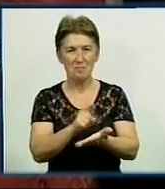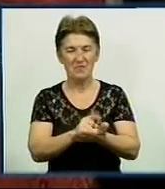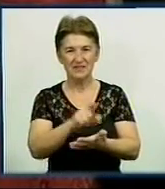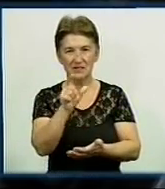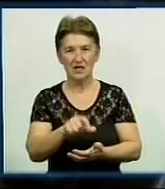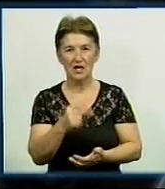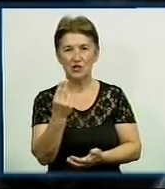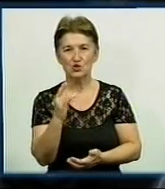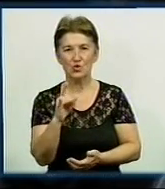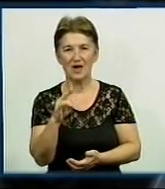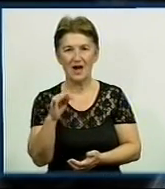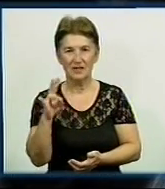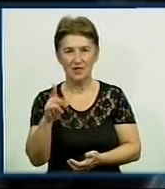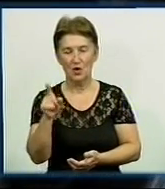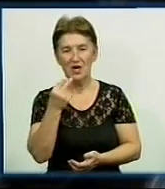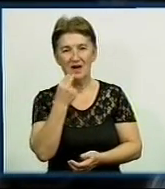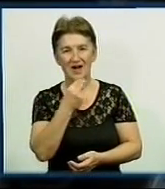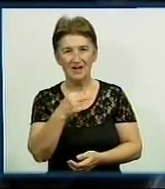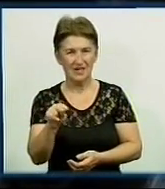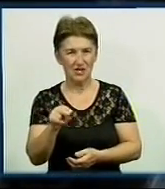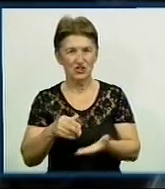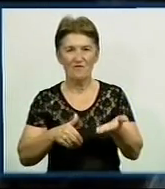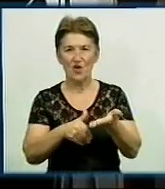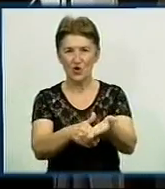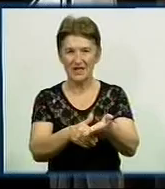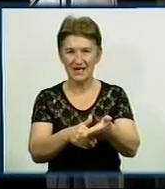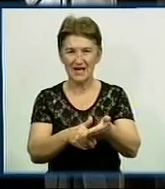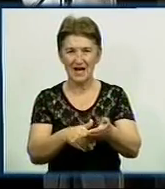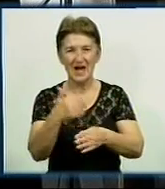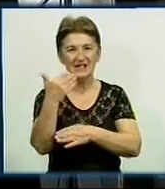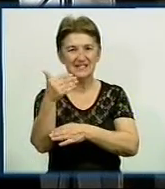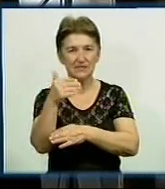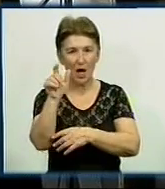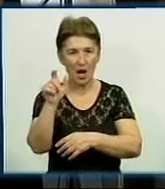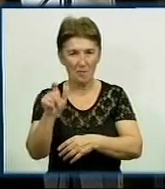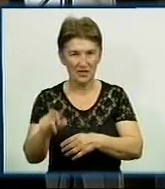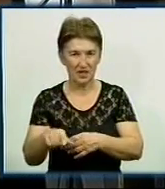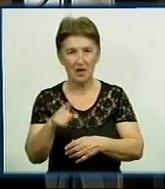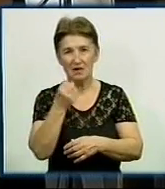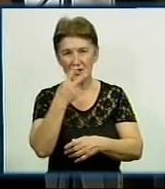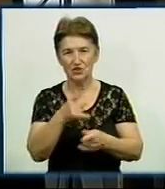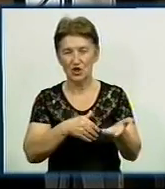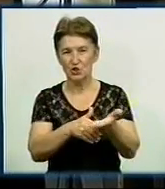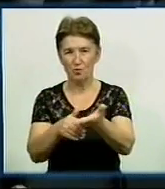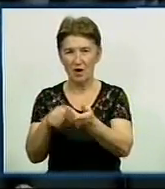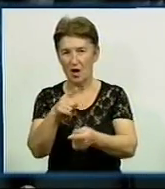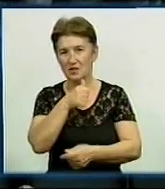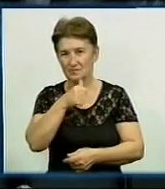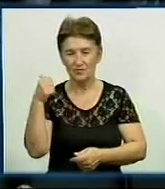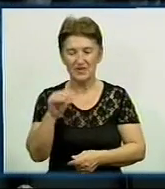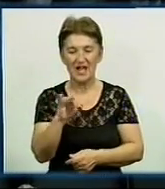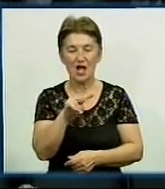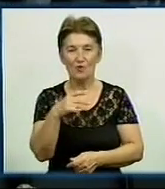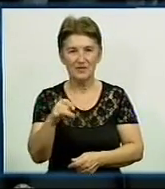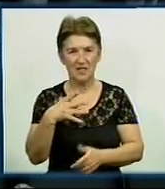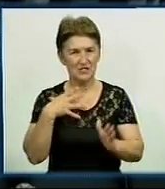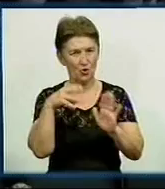Цуркан. Вона – краща волонтерка знаменки. Допомагати іншим почала під час подій на Майдані. Торік під Іловайськом загинув